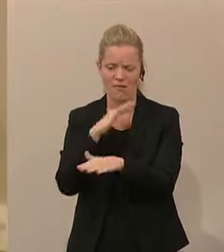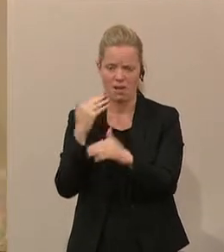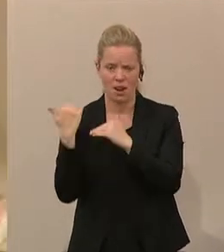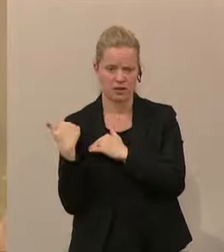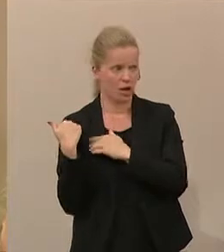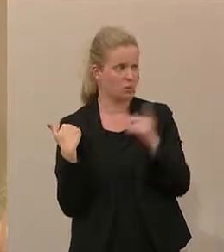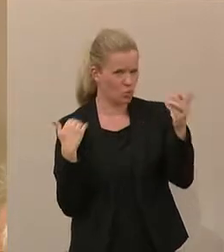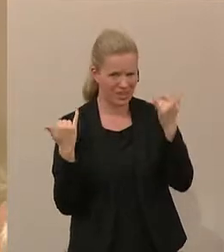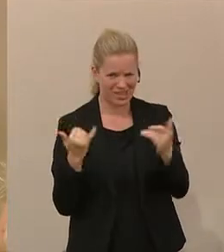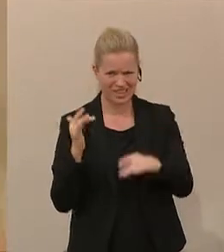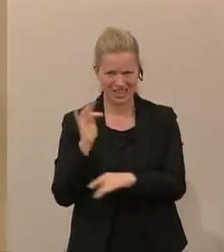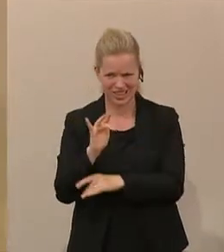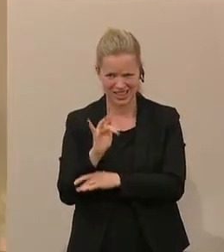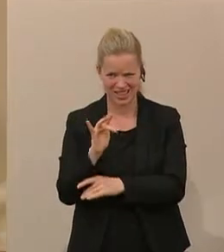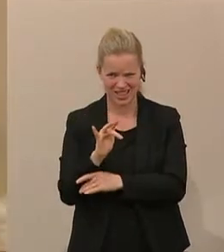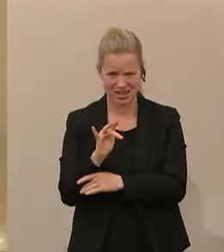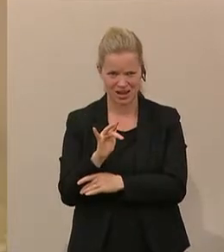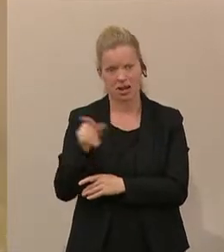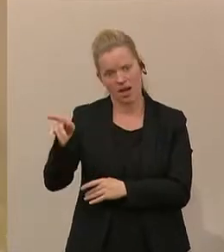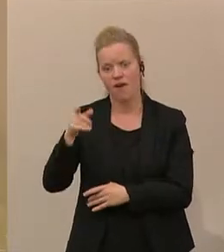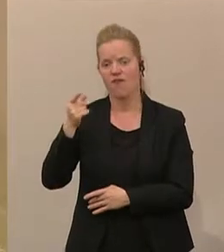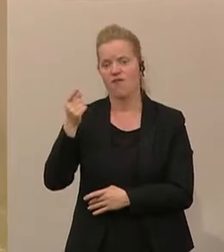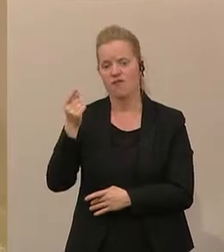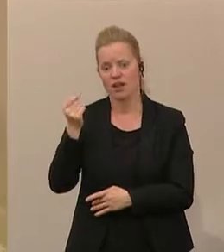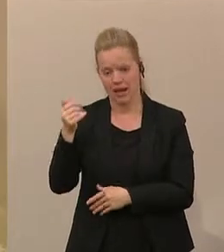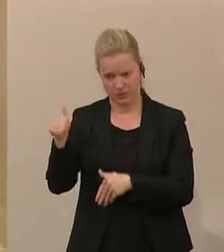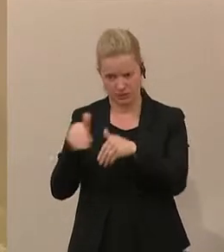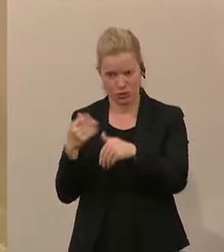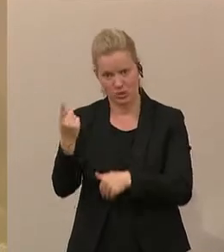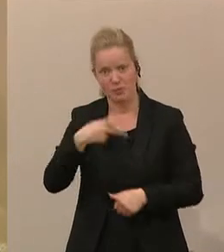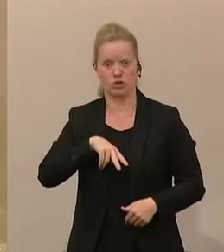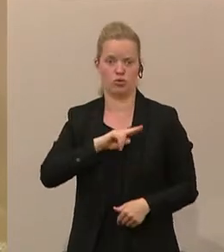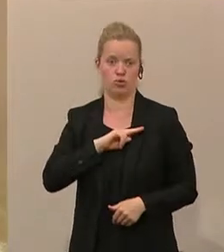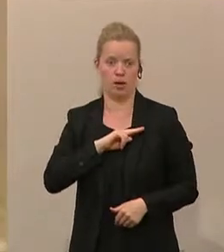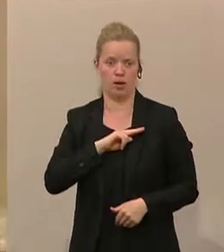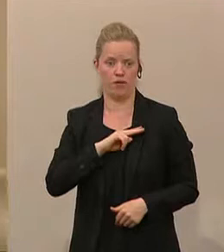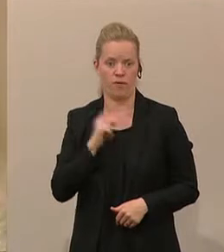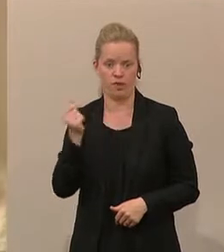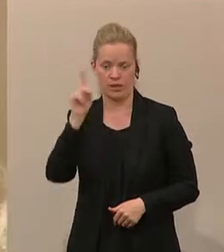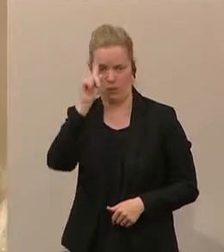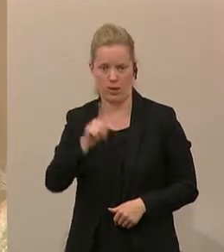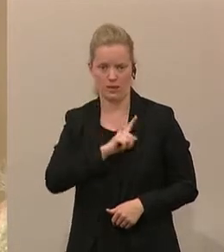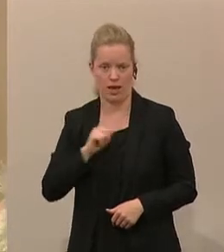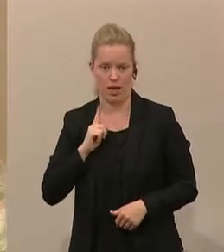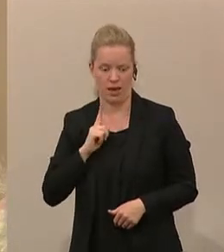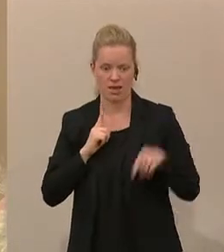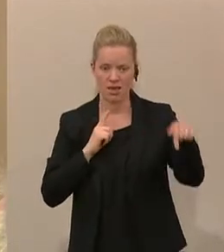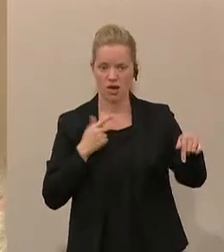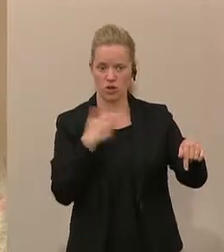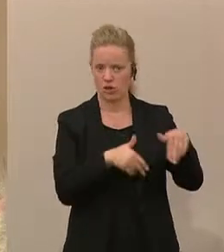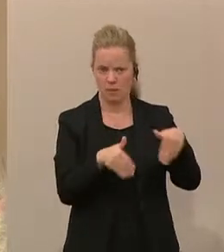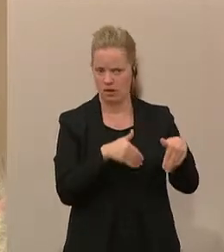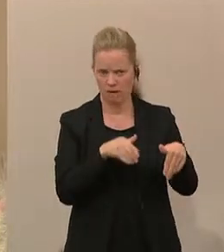für den Personalstand im Finanzministerium, der Finanzpolizei zuständig ist, Finanzminister, da haben Sie ja völlig falsche Adresse gegeben.